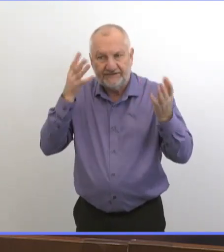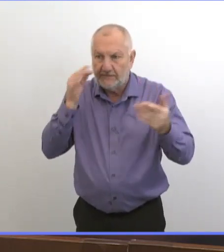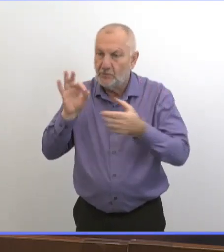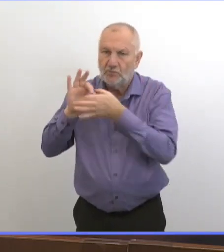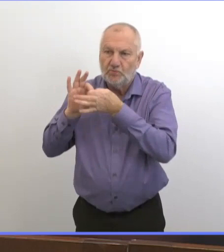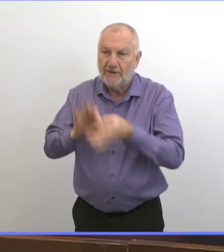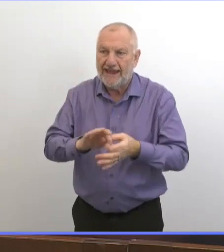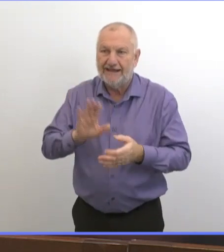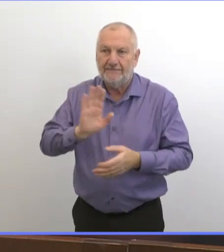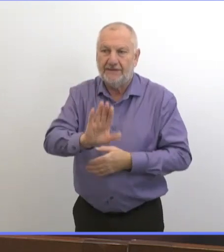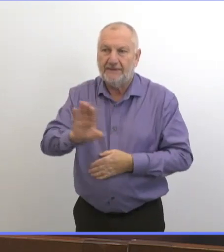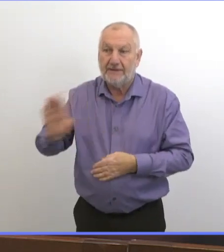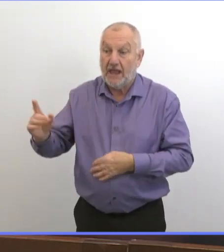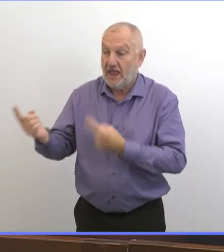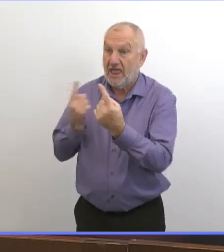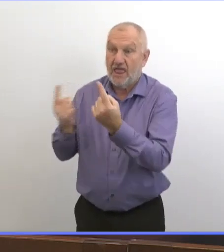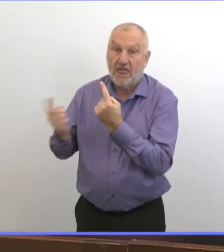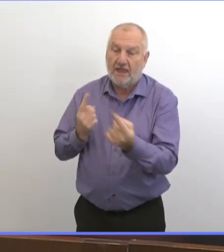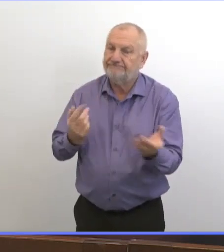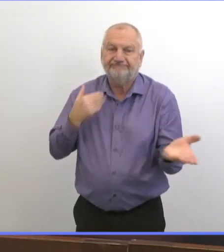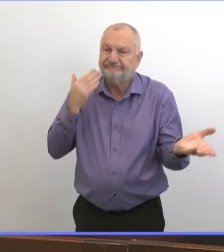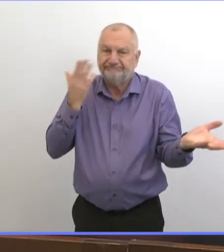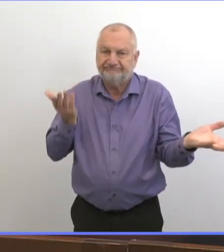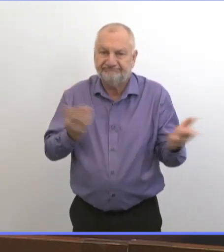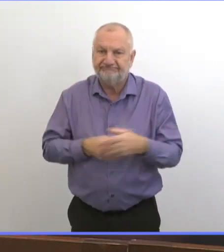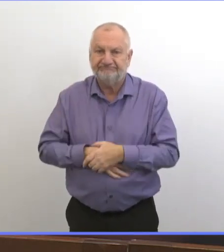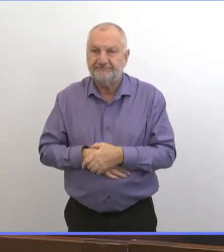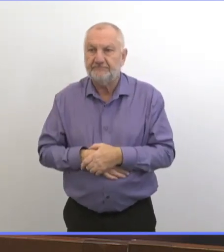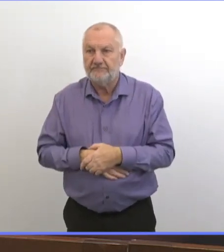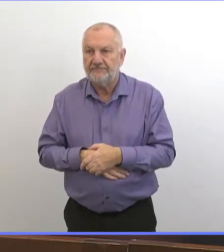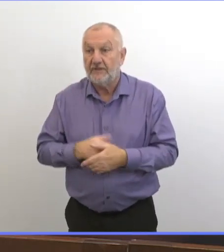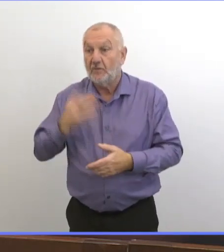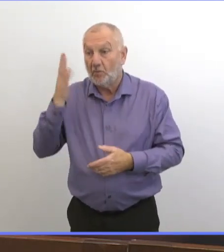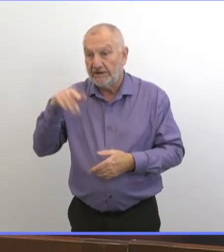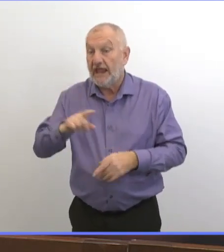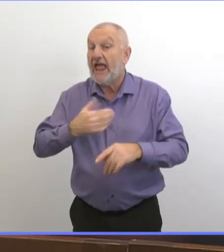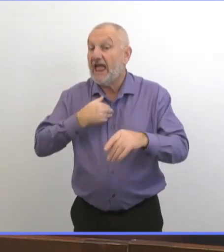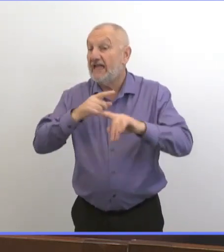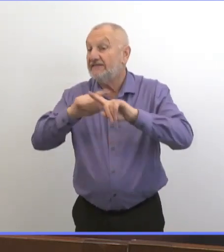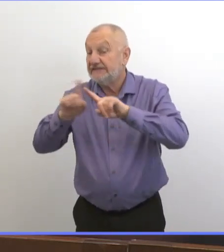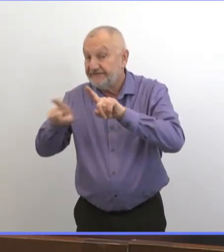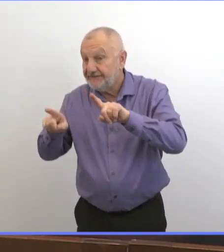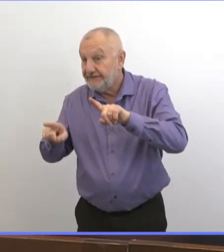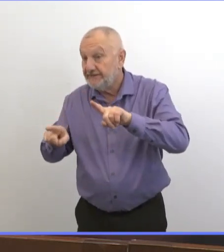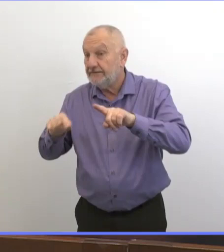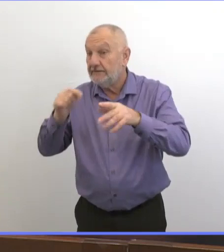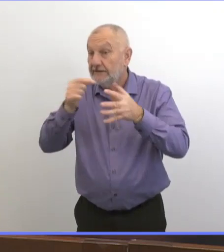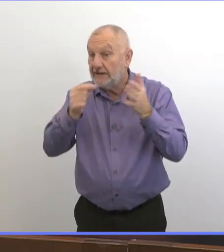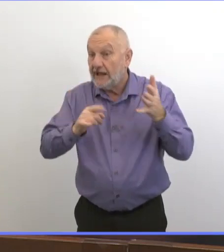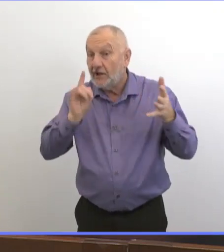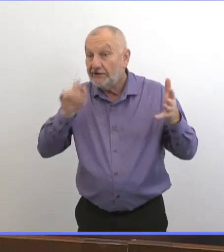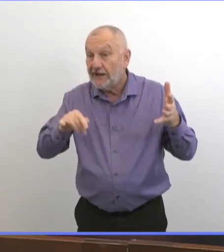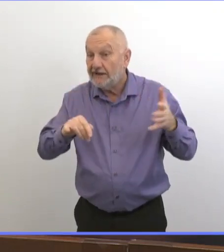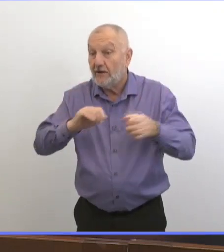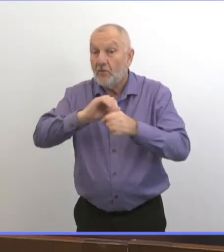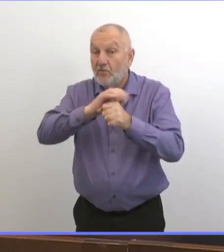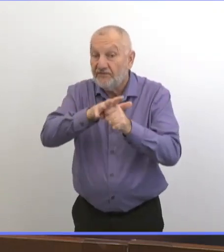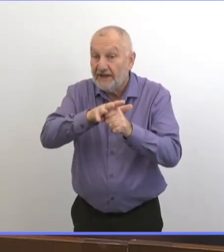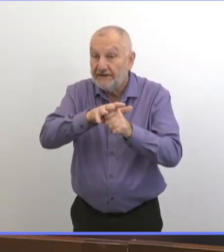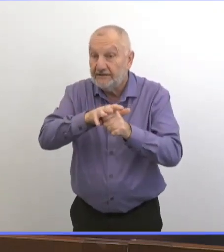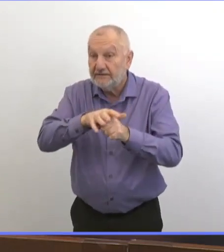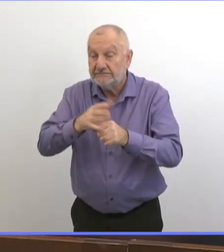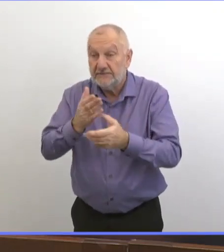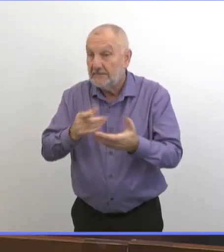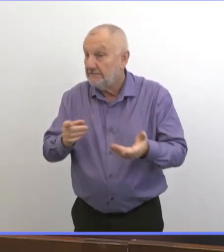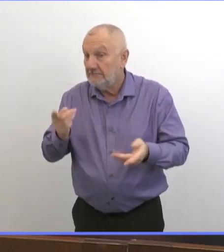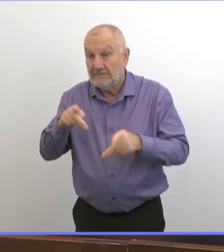présentation ou aux présentations. On sait qu'il y a un éventail de symptômes avec la Covid. Des personnes qui n'ont pas